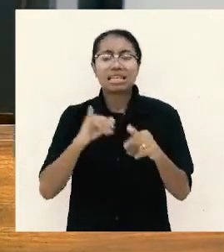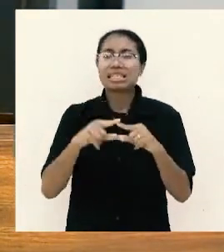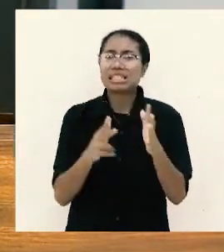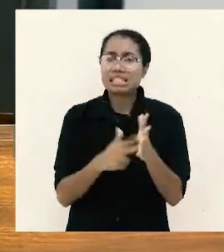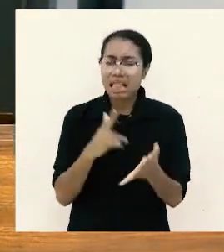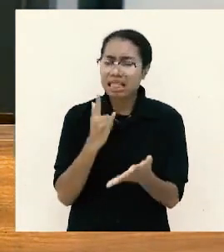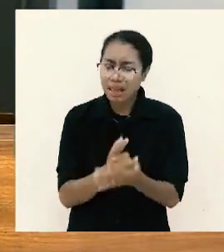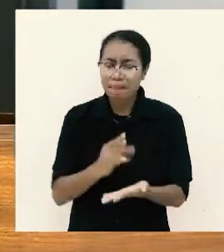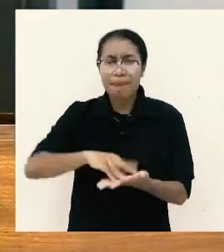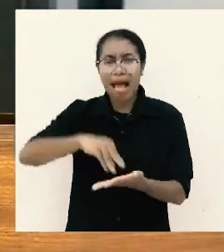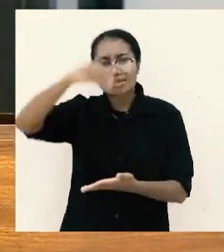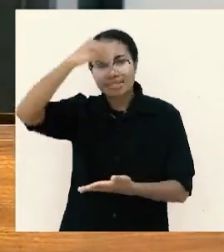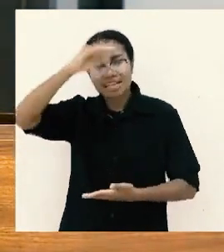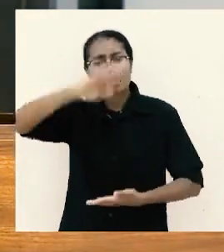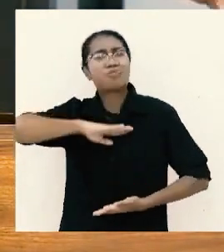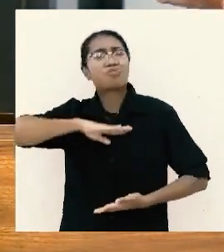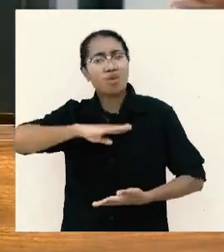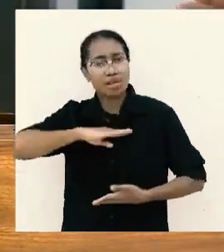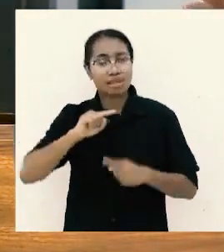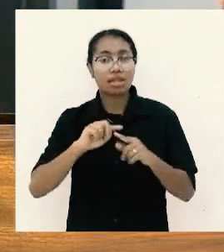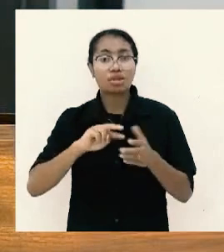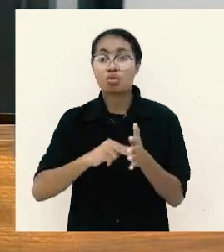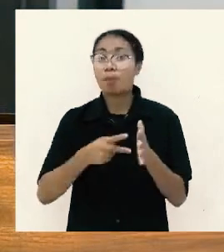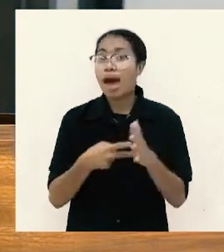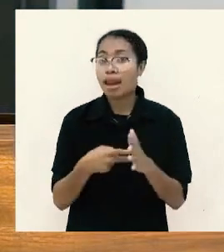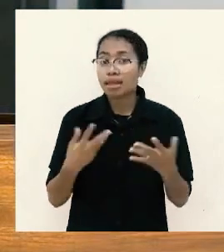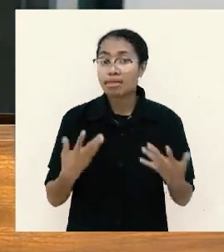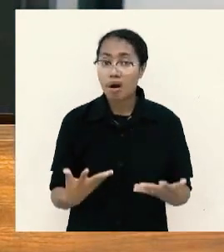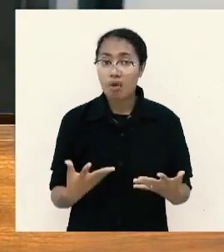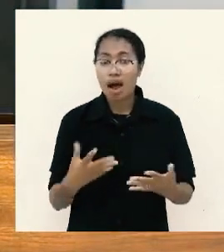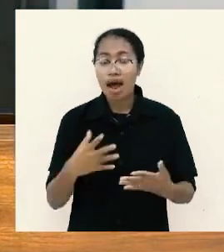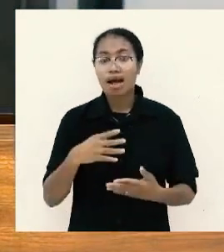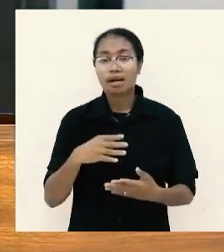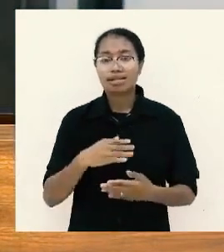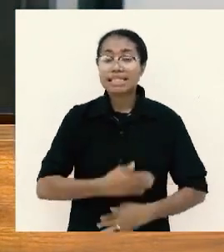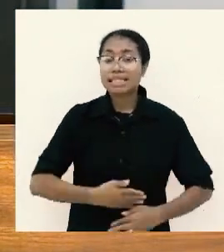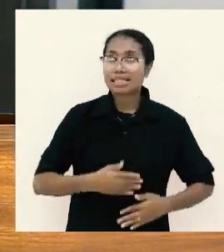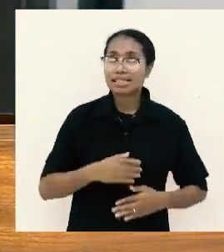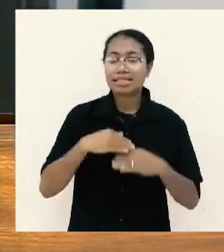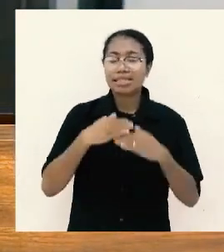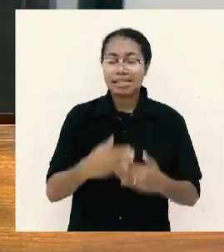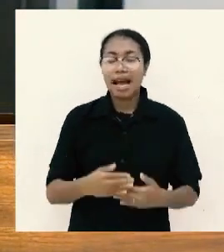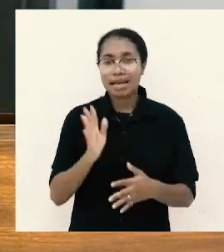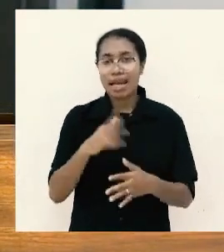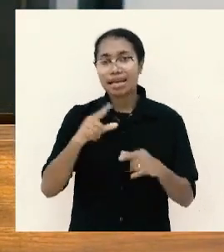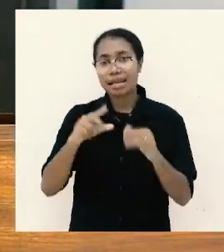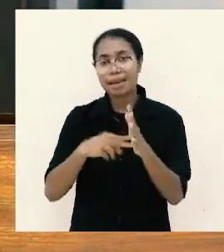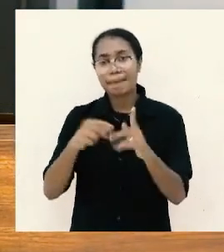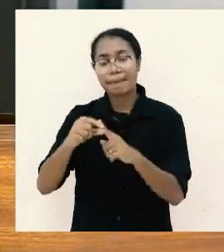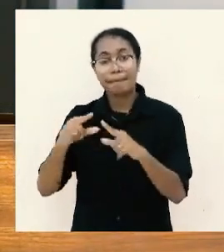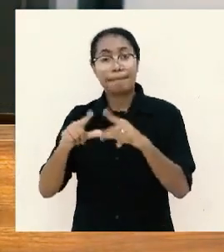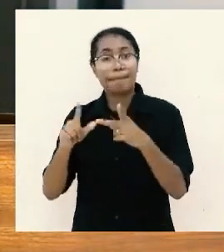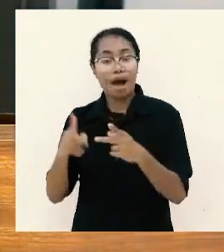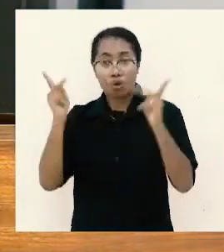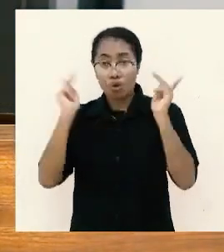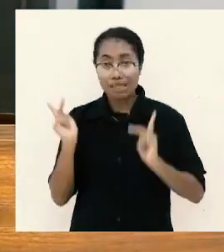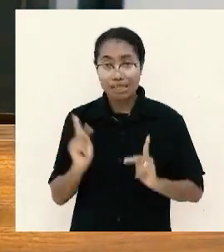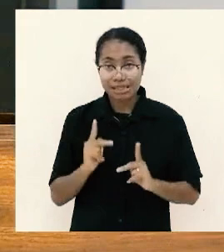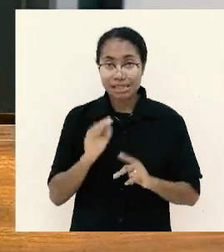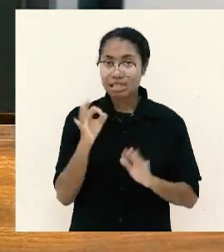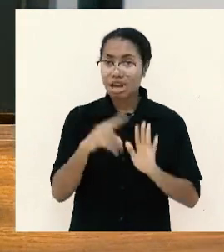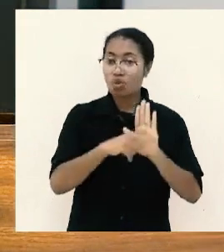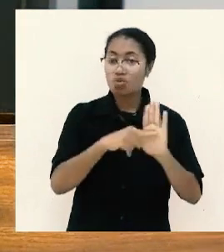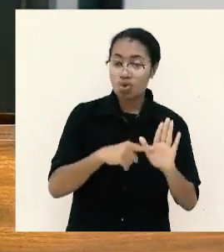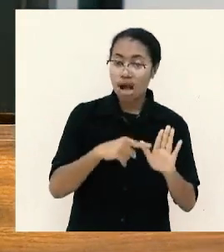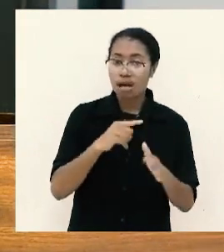belajar jadi puas itu berarti bahwa kenyang dan limpah tidak berarti keadaan yang lebih baik dari kurang dan